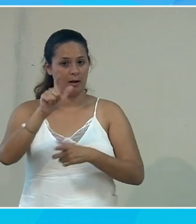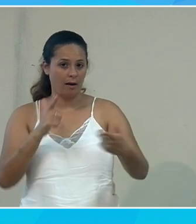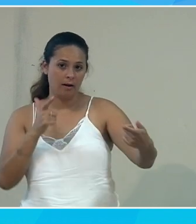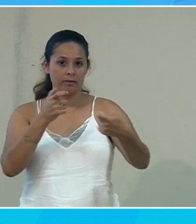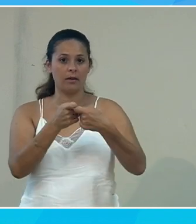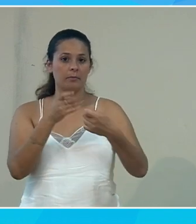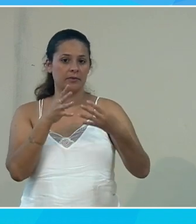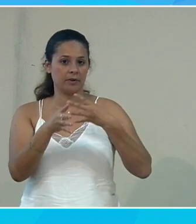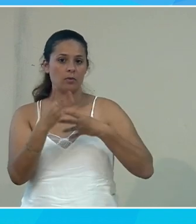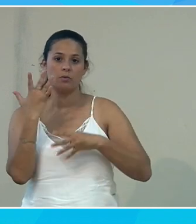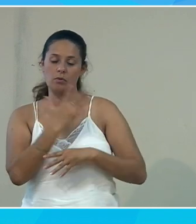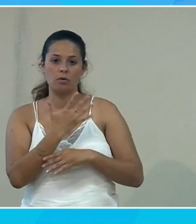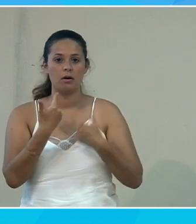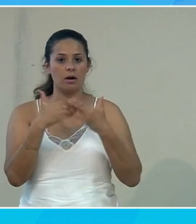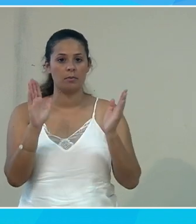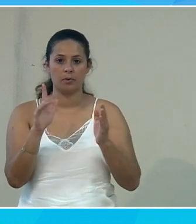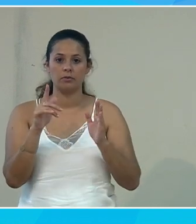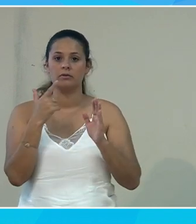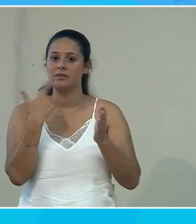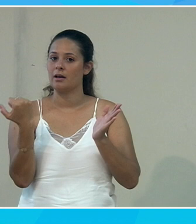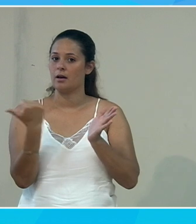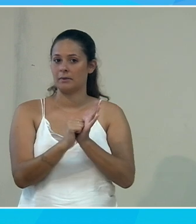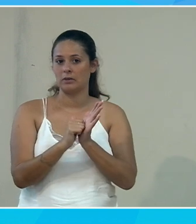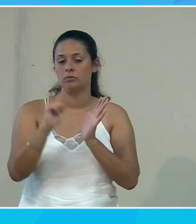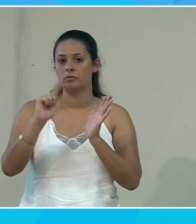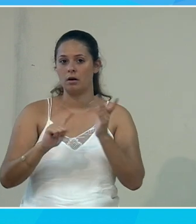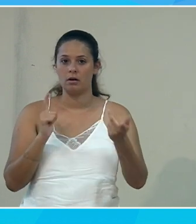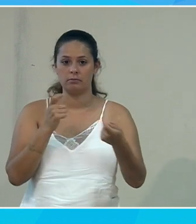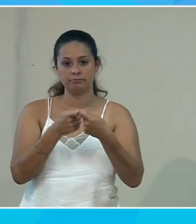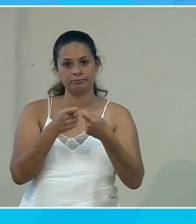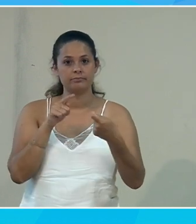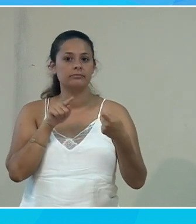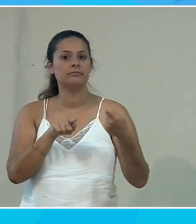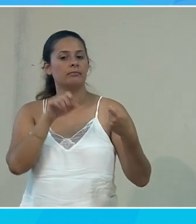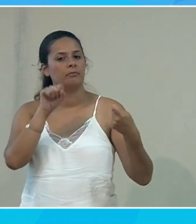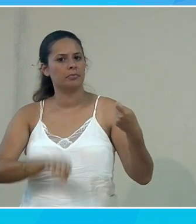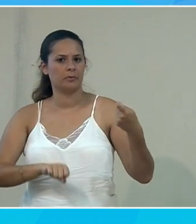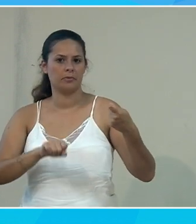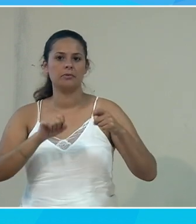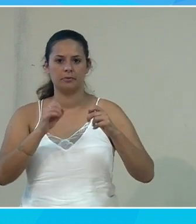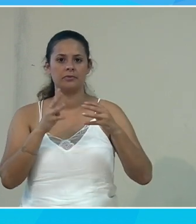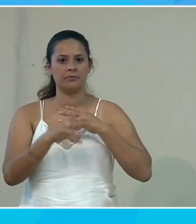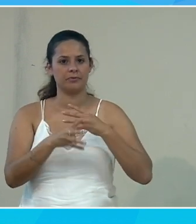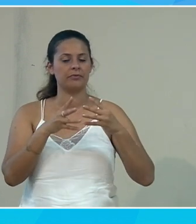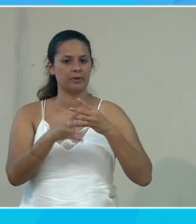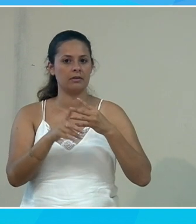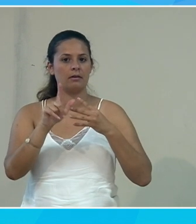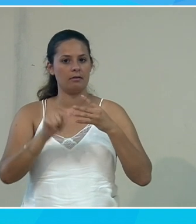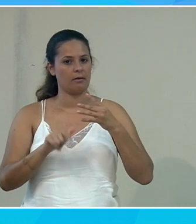son filtre de couleurs et puis, quelles que soient les applications qui vont s'exécuter, on va pouvoir avoir ce filtre qui apparaît.